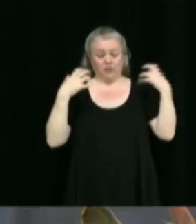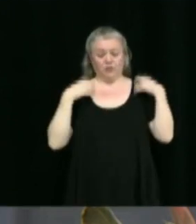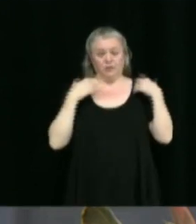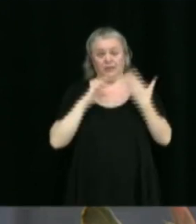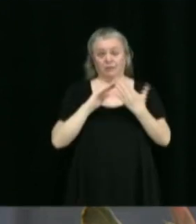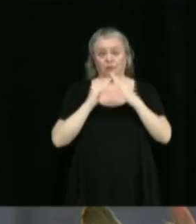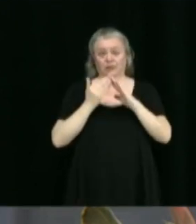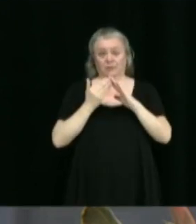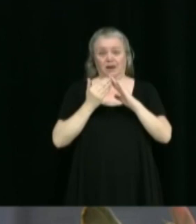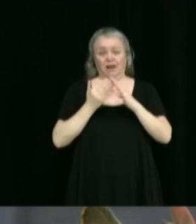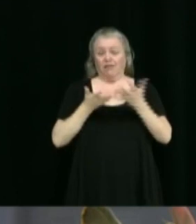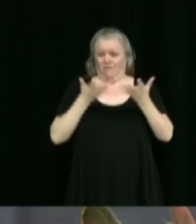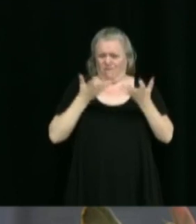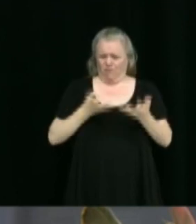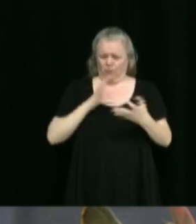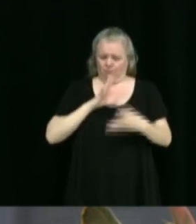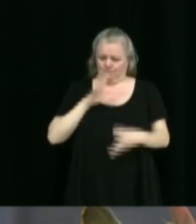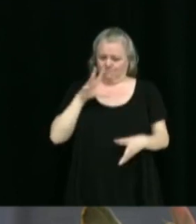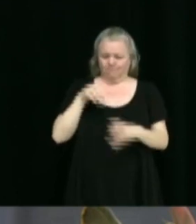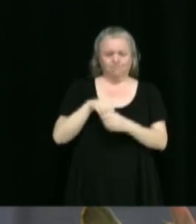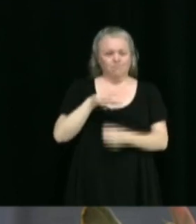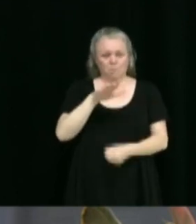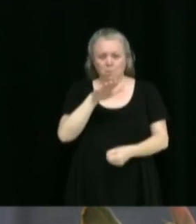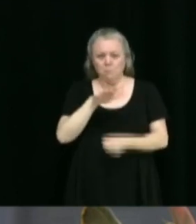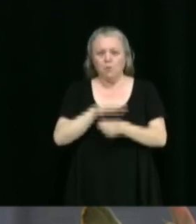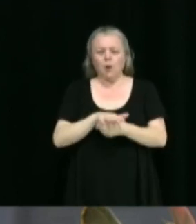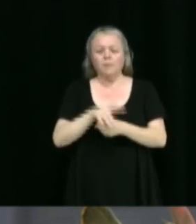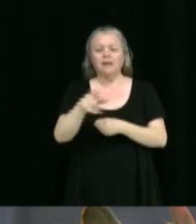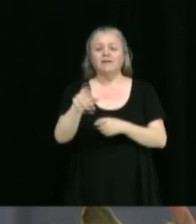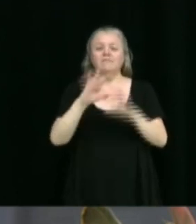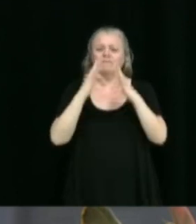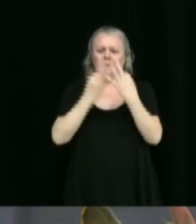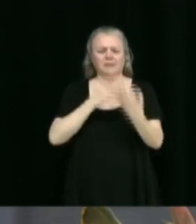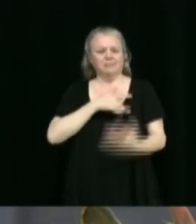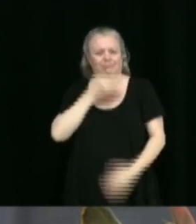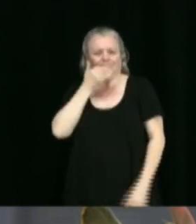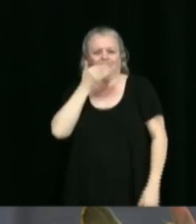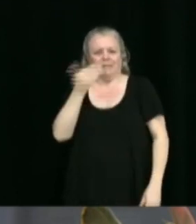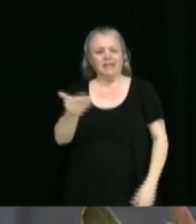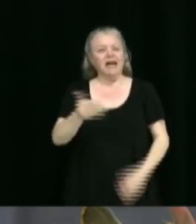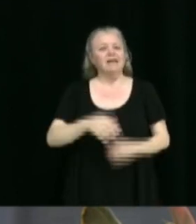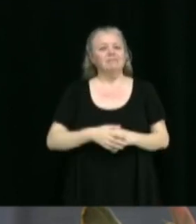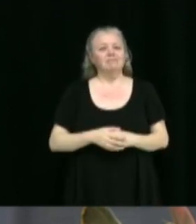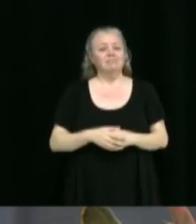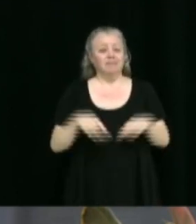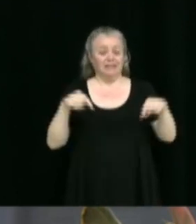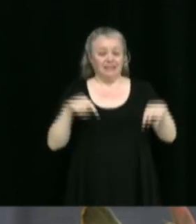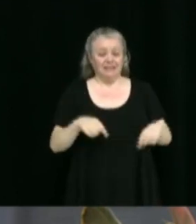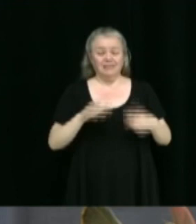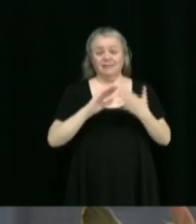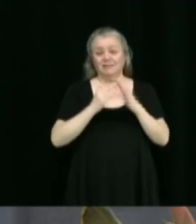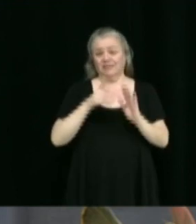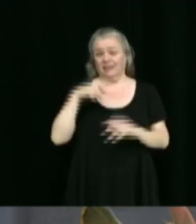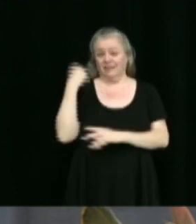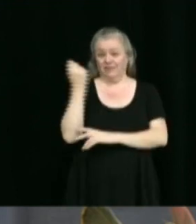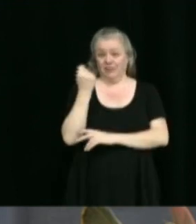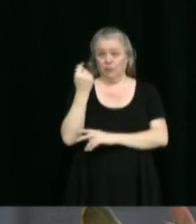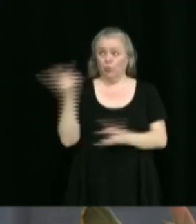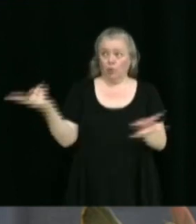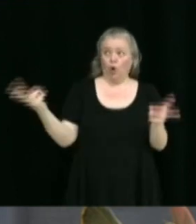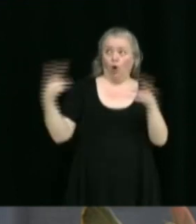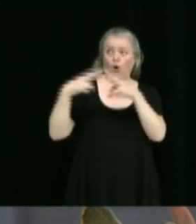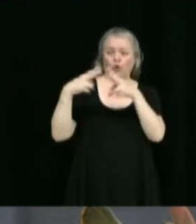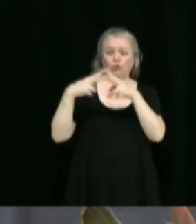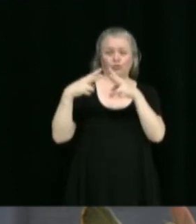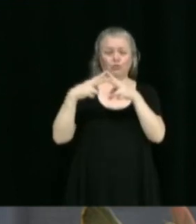s'engager à favoriser le mieux-être des familles, attendu que la Ville de Victoriaville ait reconnu municipalité